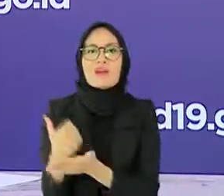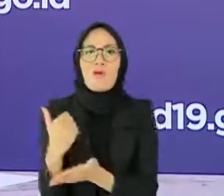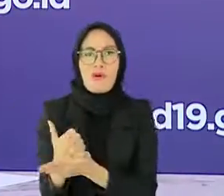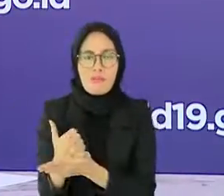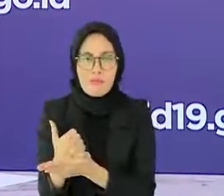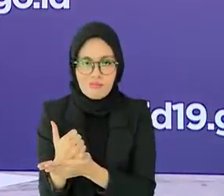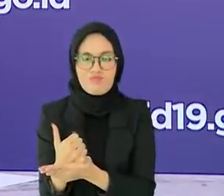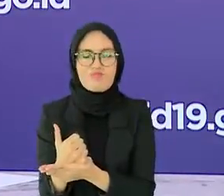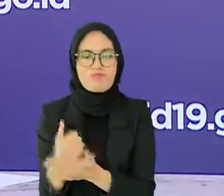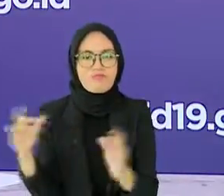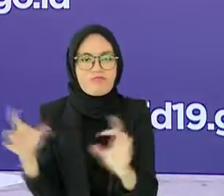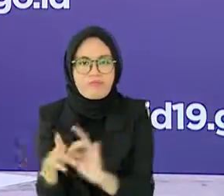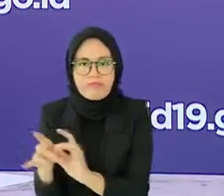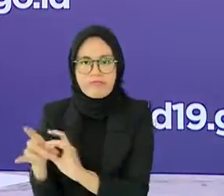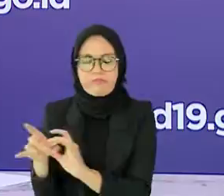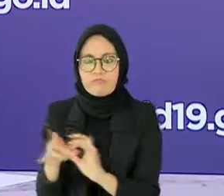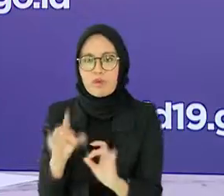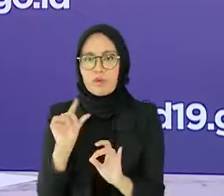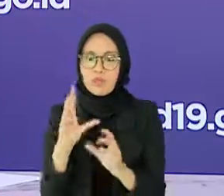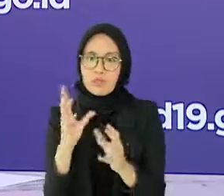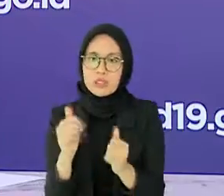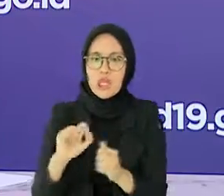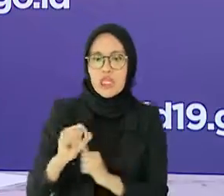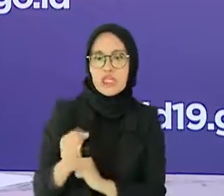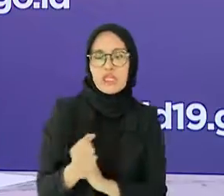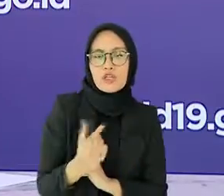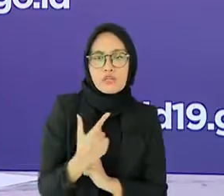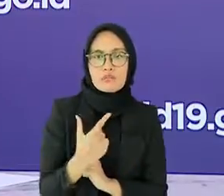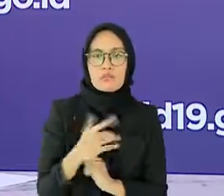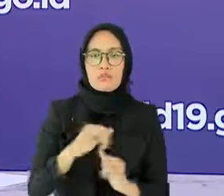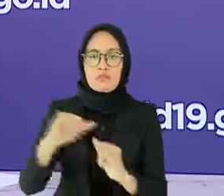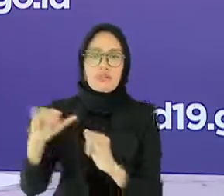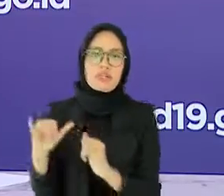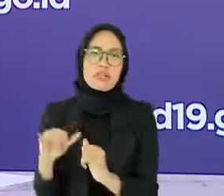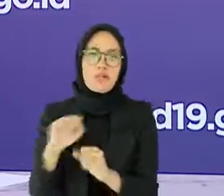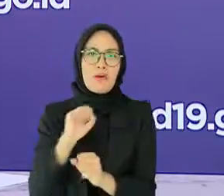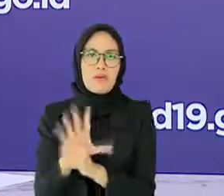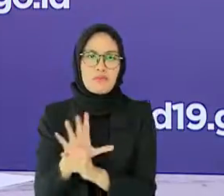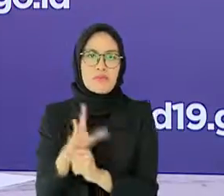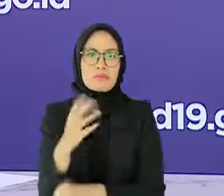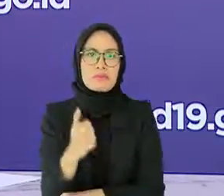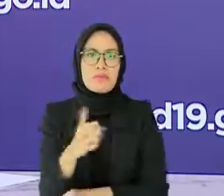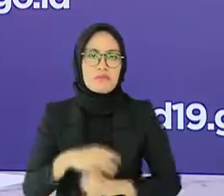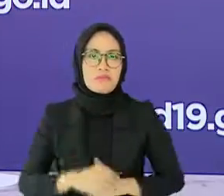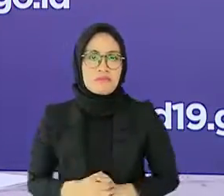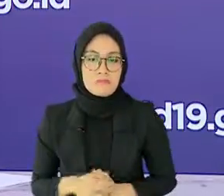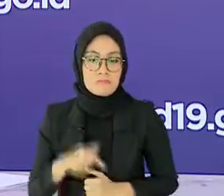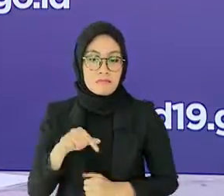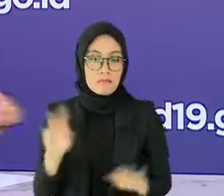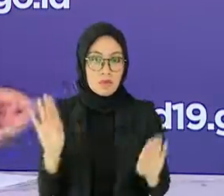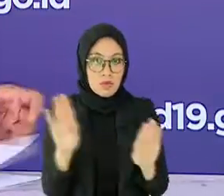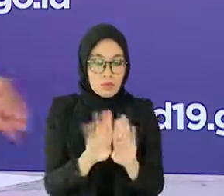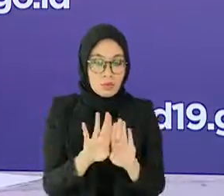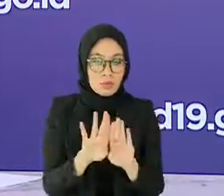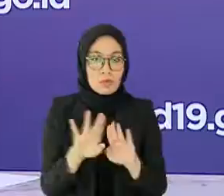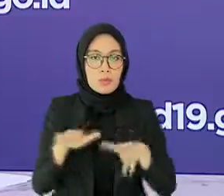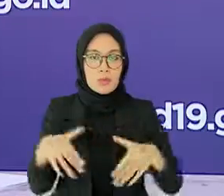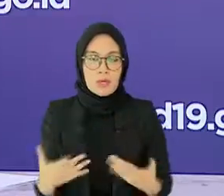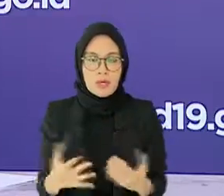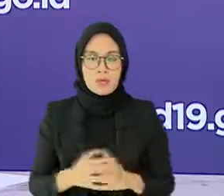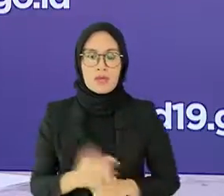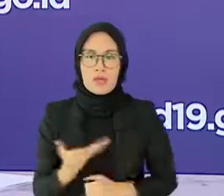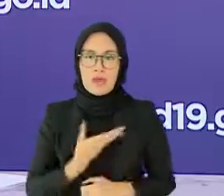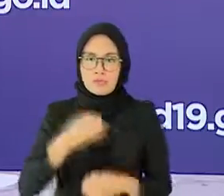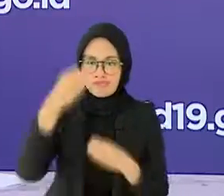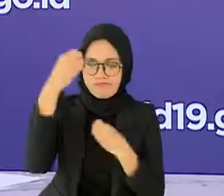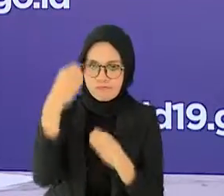mempercepat transisi hidup berdampingan dengan COVID-19 sebagai penutup saya ingin menyampaikan informasi